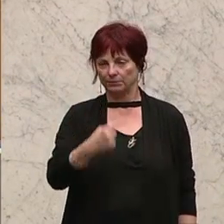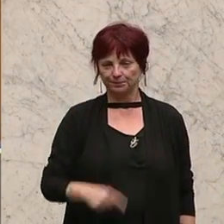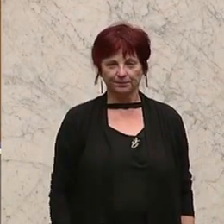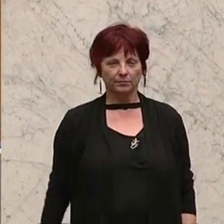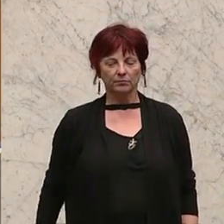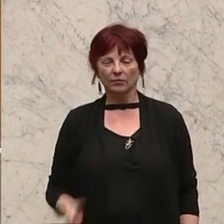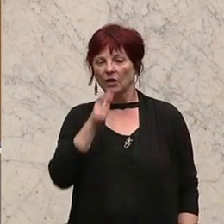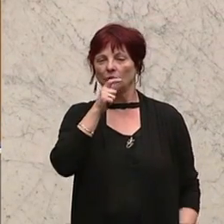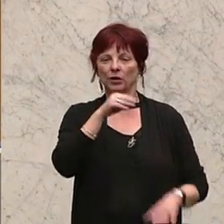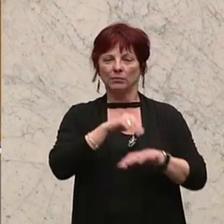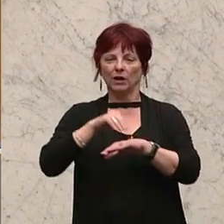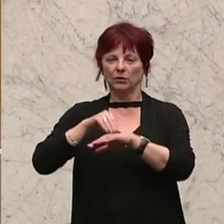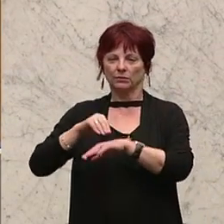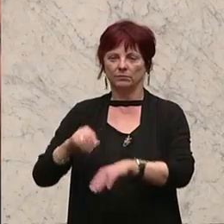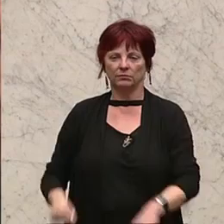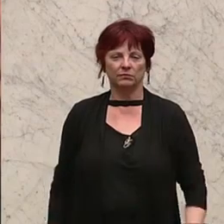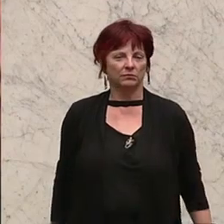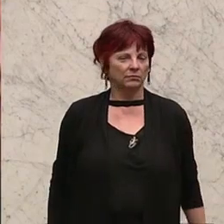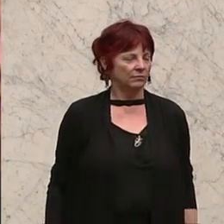Wortmeldung vor. Bitte, Herr Klubobmann.